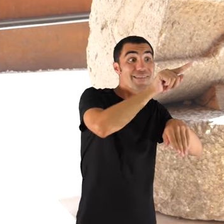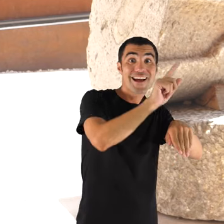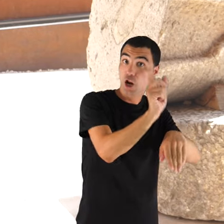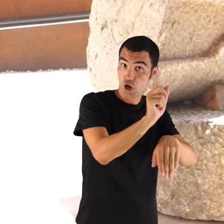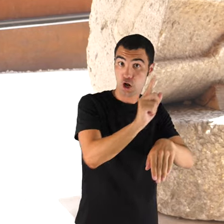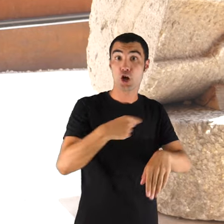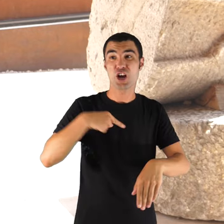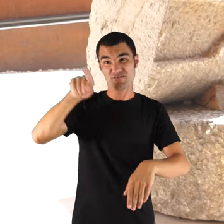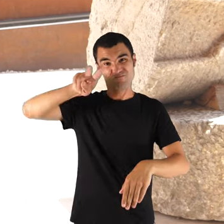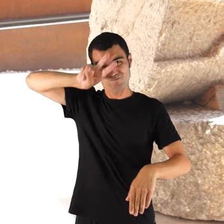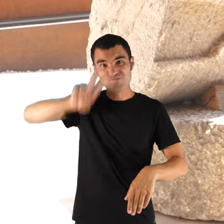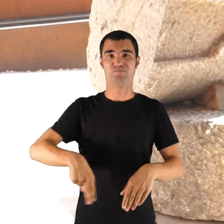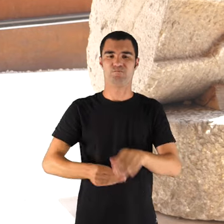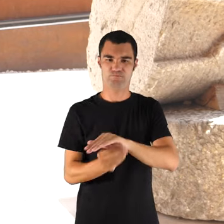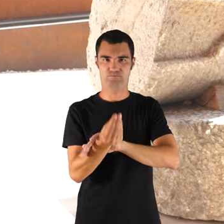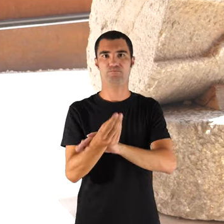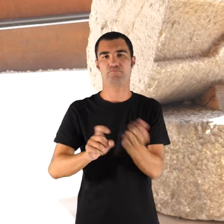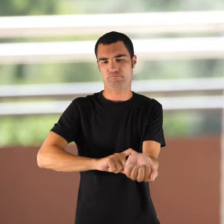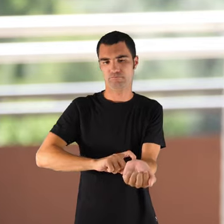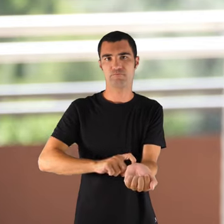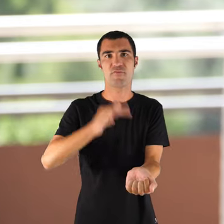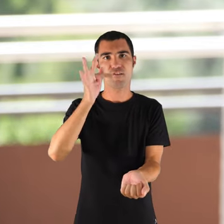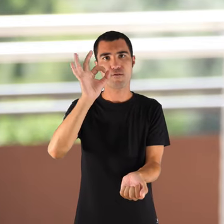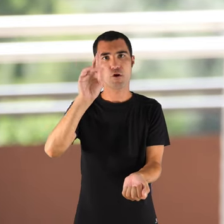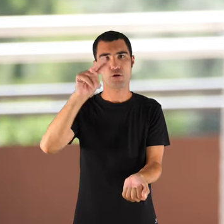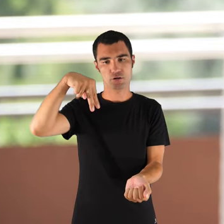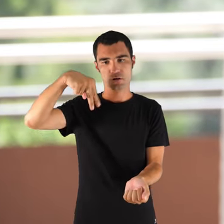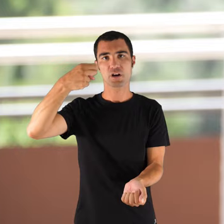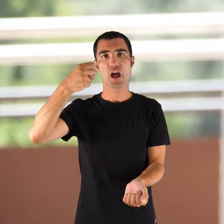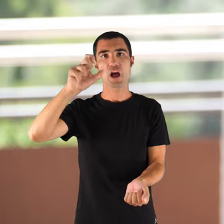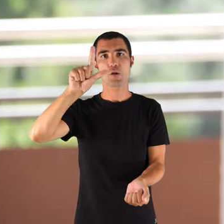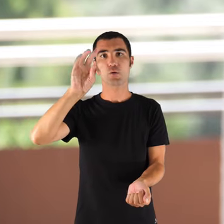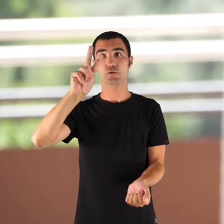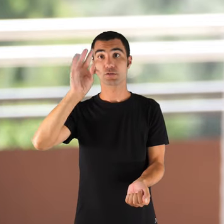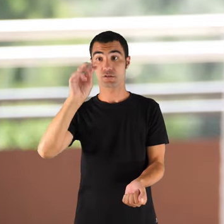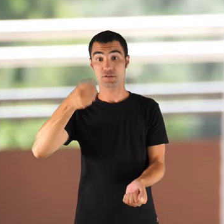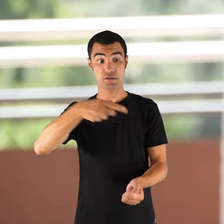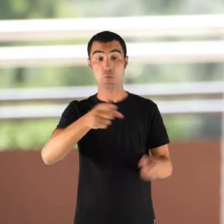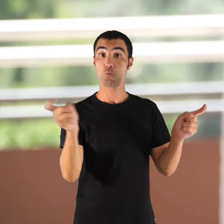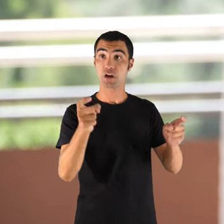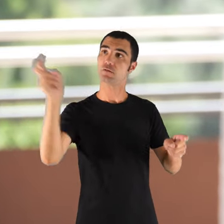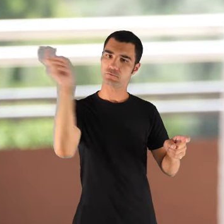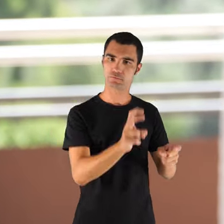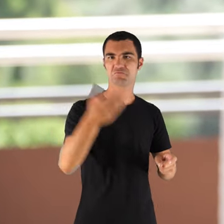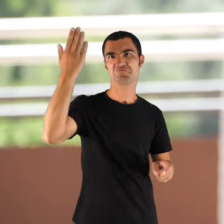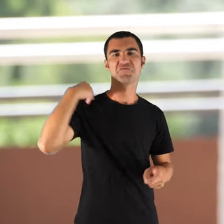Som Fornaluig de naixement. l'esport on vaig arribar fa 33 anys.